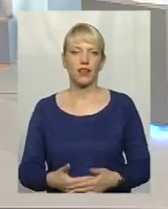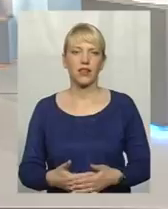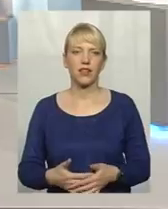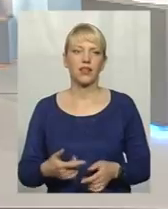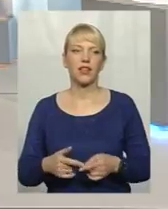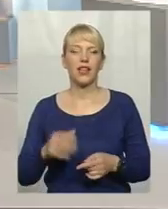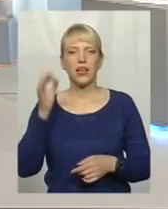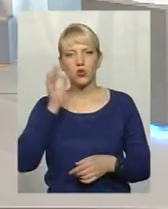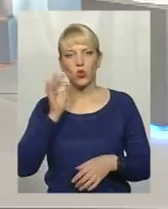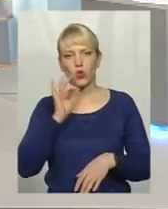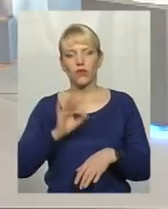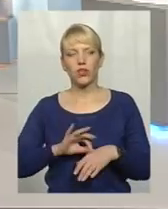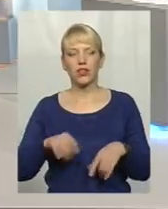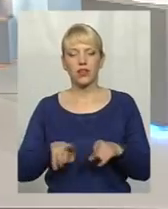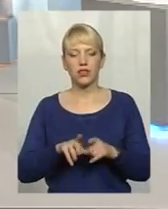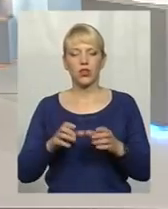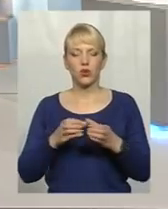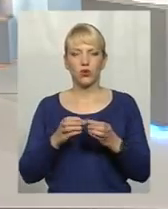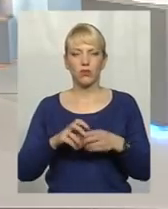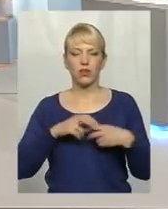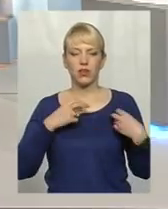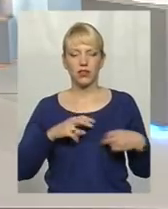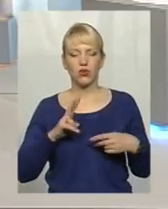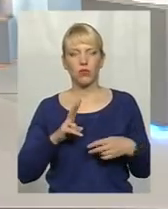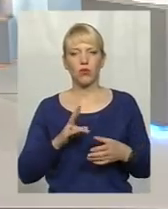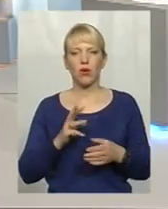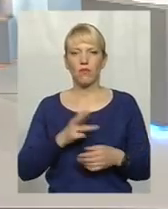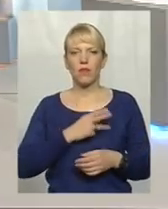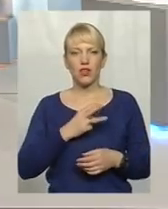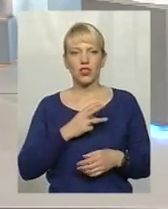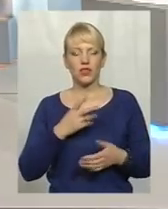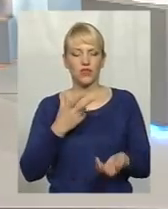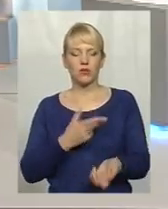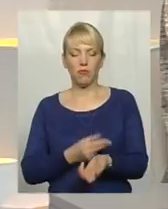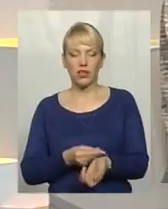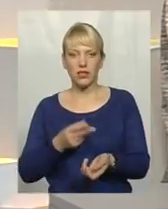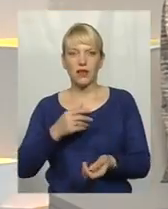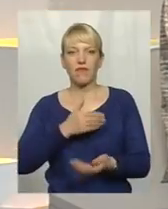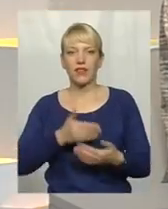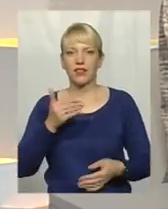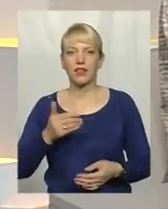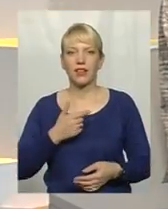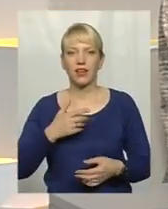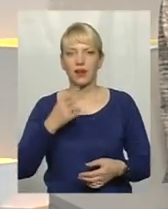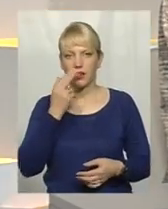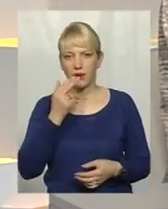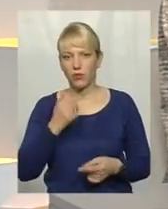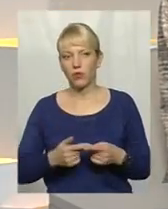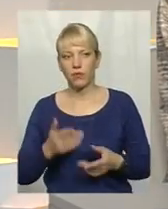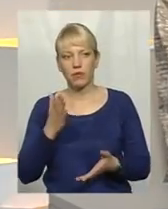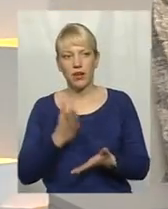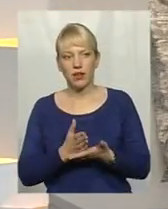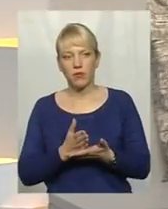групи ризику, яким бажано щепитись від грипу. Дуже часто ми